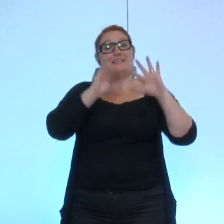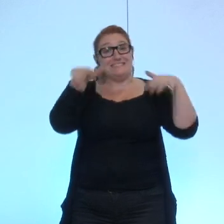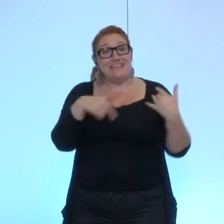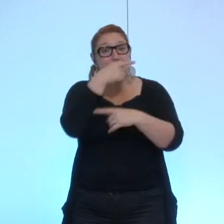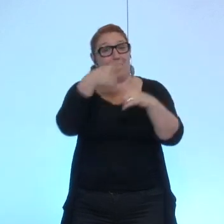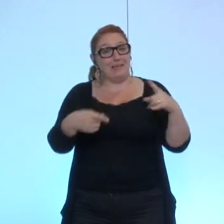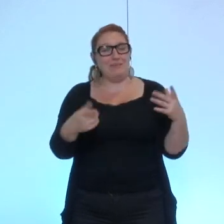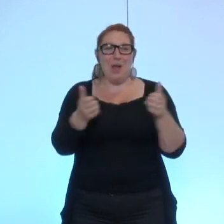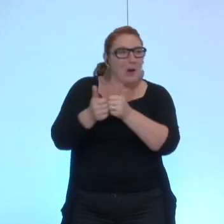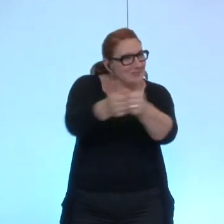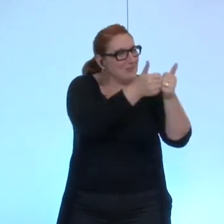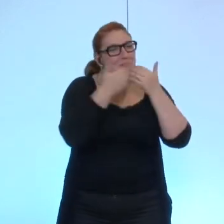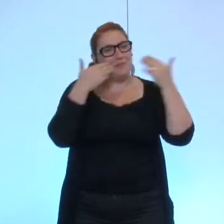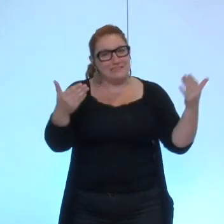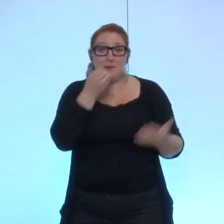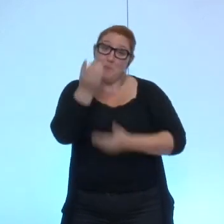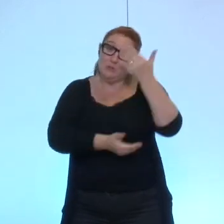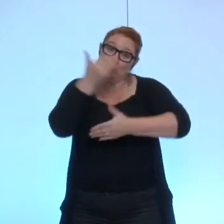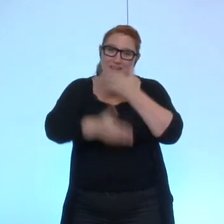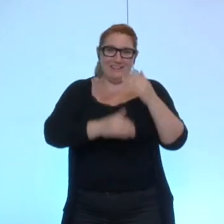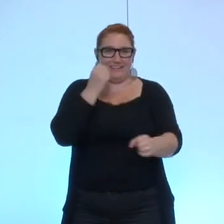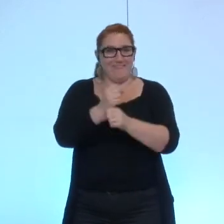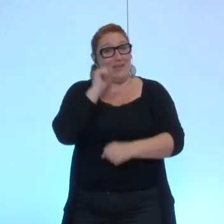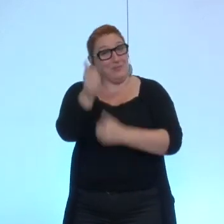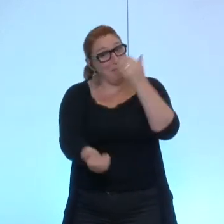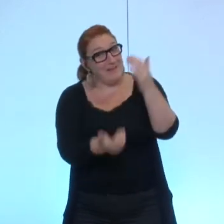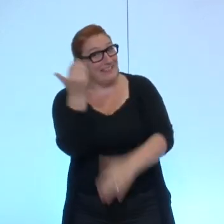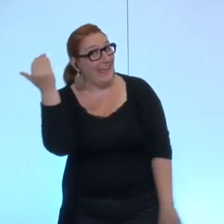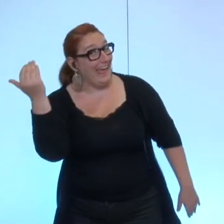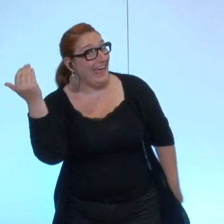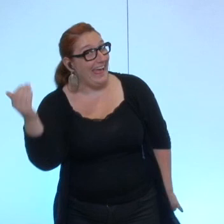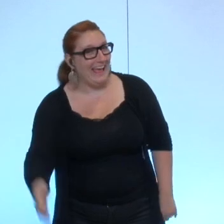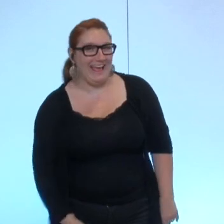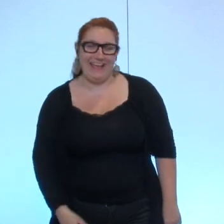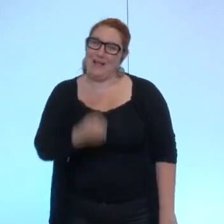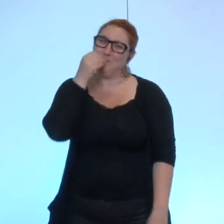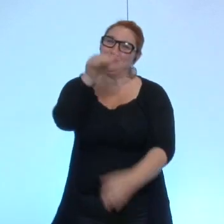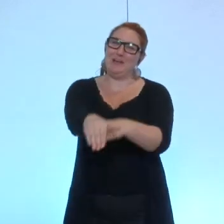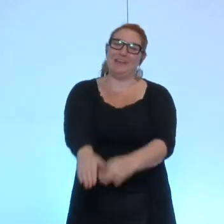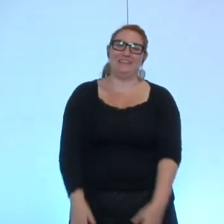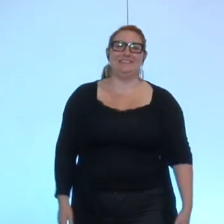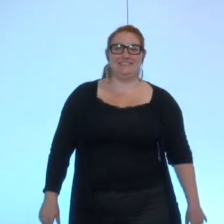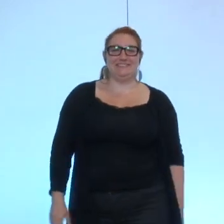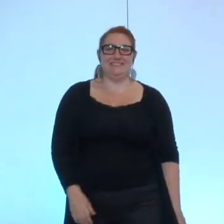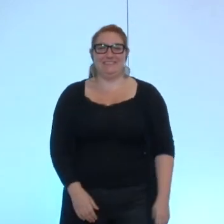et je vous souhaite une bonne journée de travail demain matin bonne soirée c'est bon